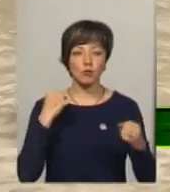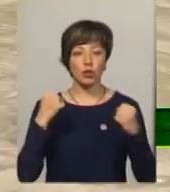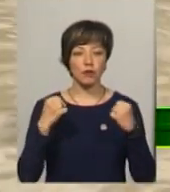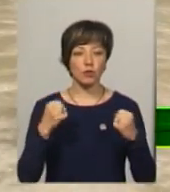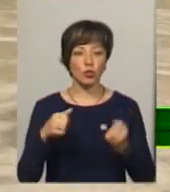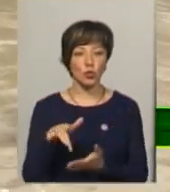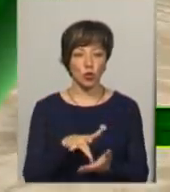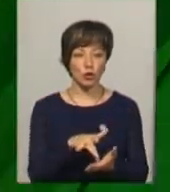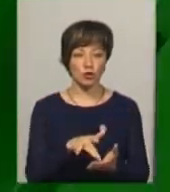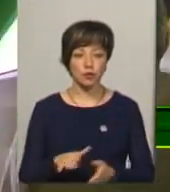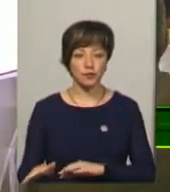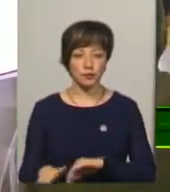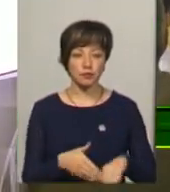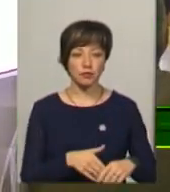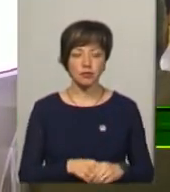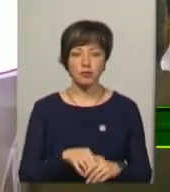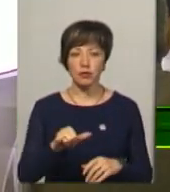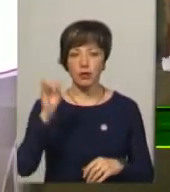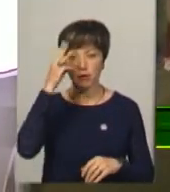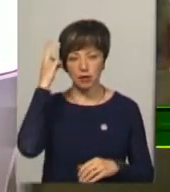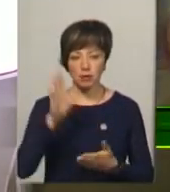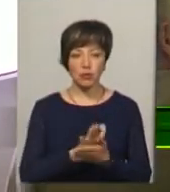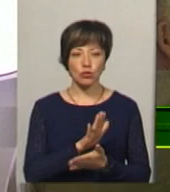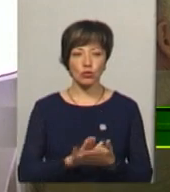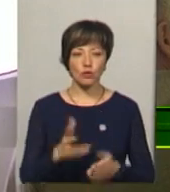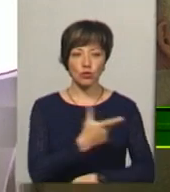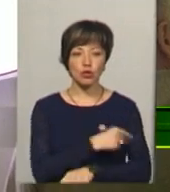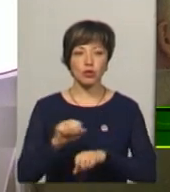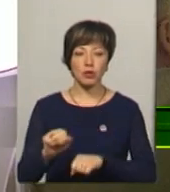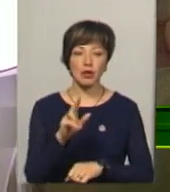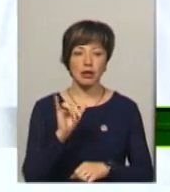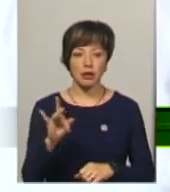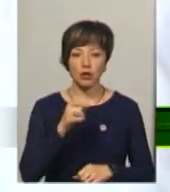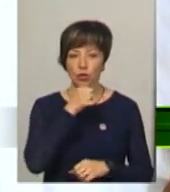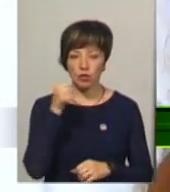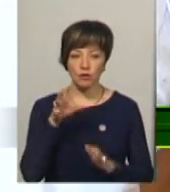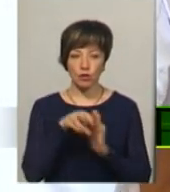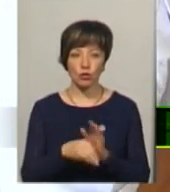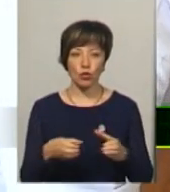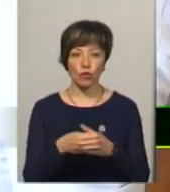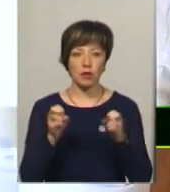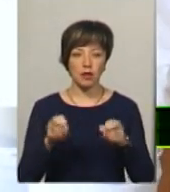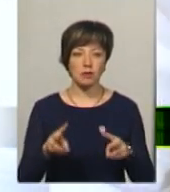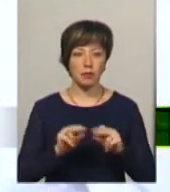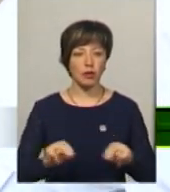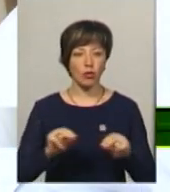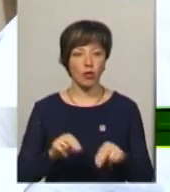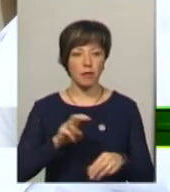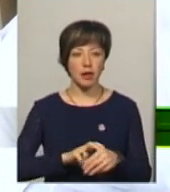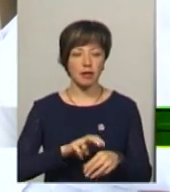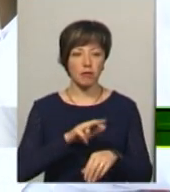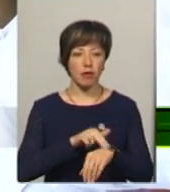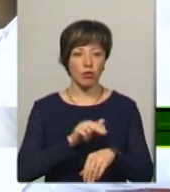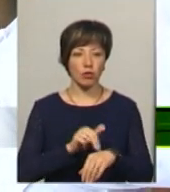спортивного туризму. У Хмельницькому безкоштовно щеплюють від кору дорослих, які відносяться до групи ризику – педагогів, медиків,